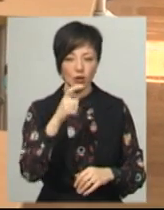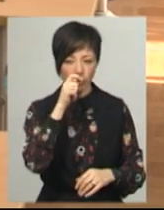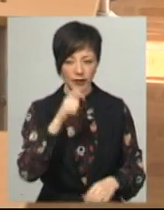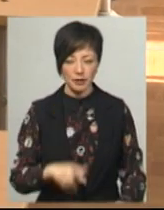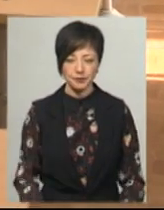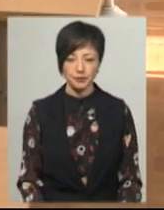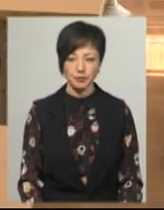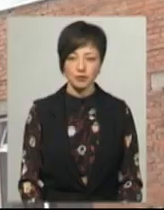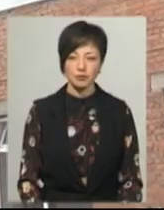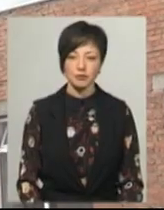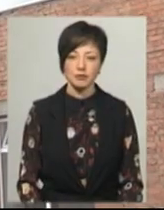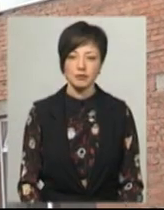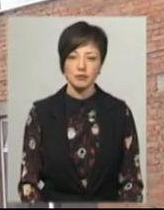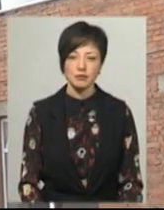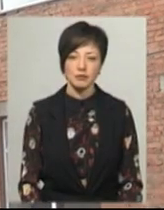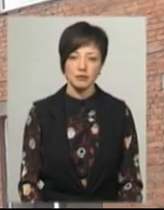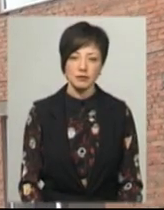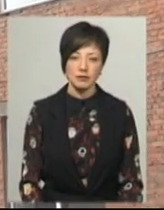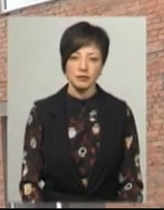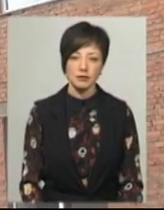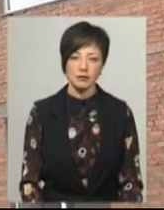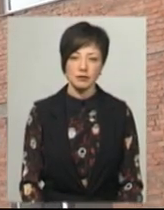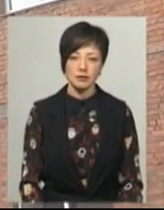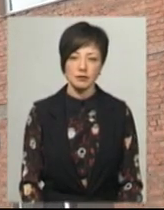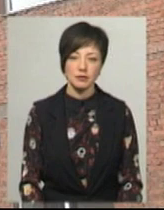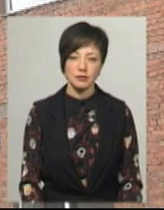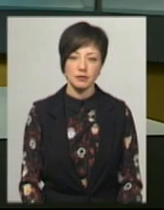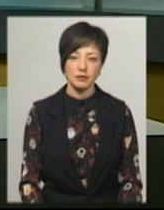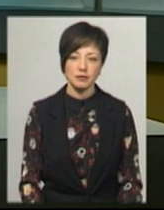Анастасія Збродова, Іван Мовчан, Віктор Кривий. Новини на Суспільному. Хмельницький.